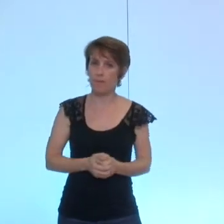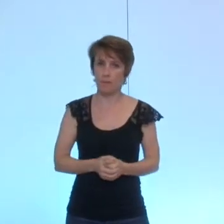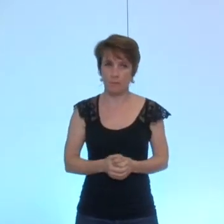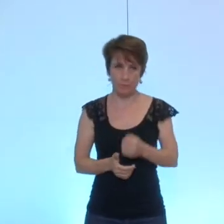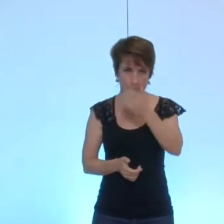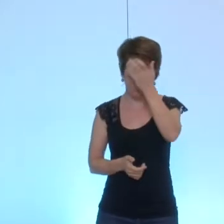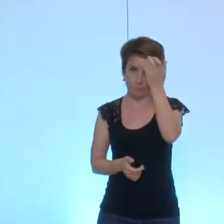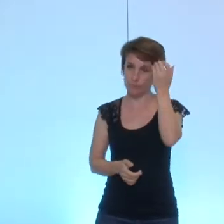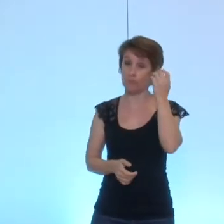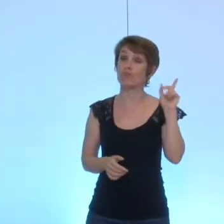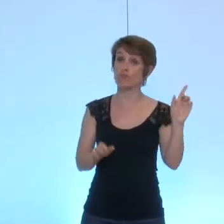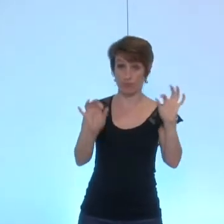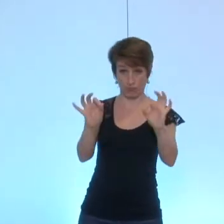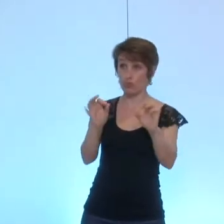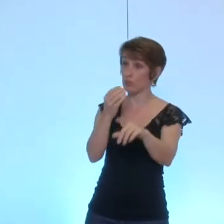cela me semble tout à fait sain